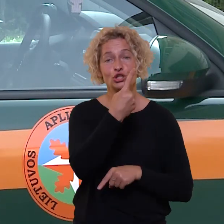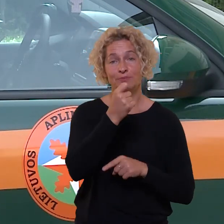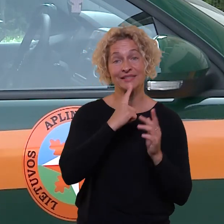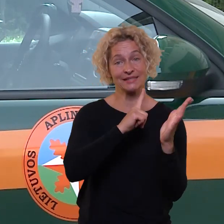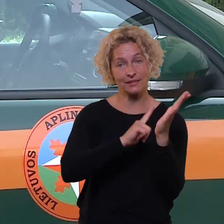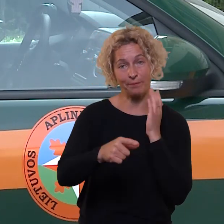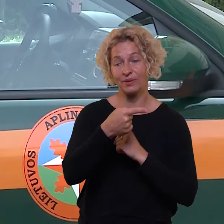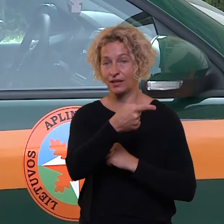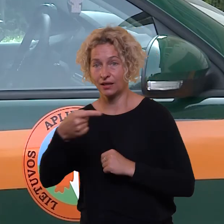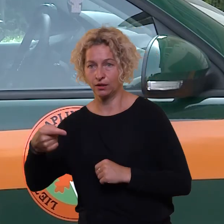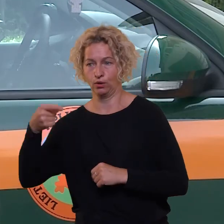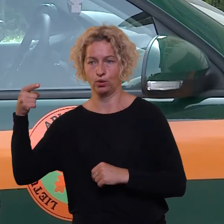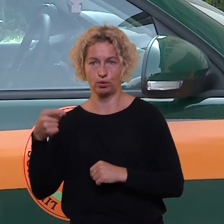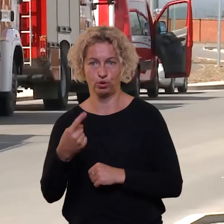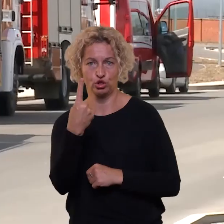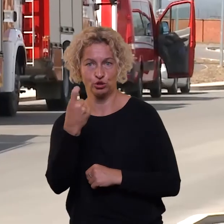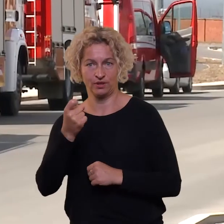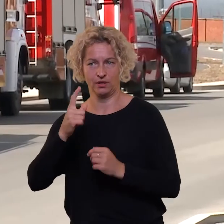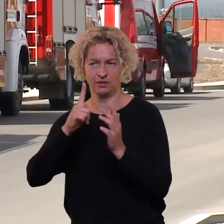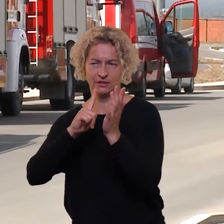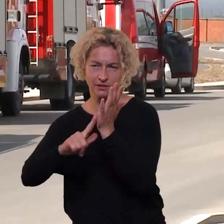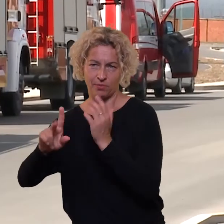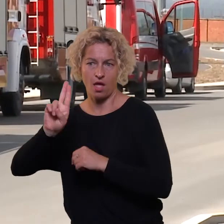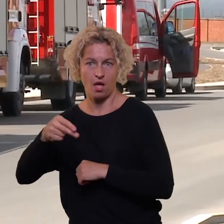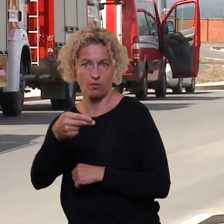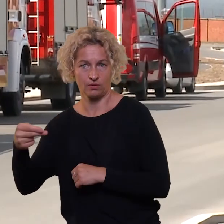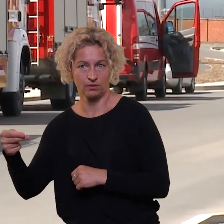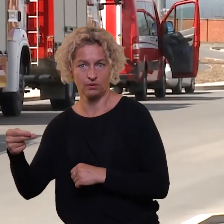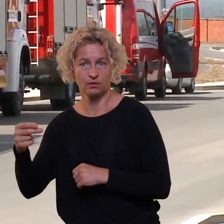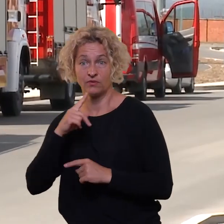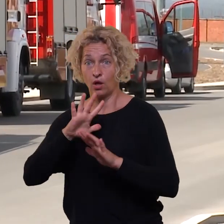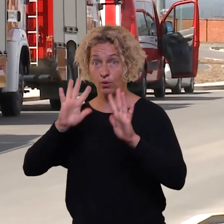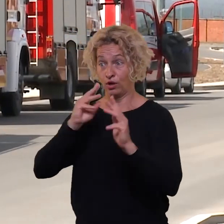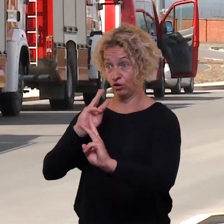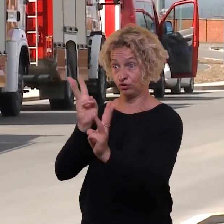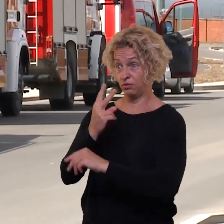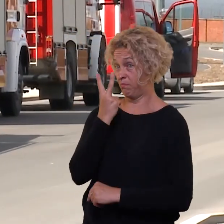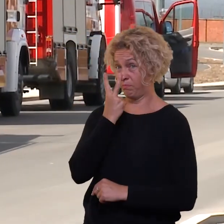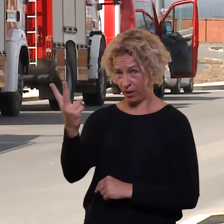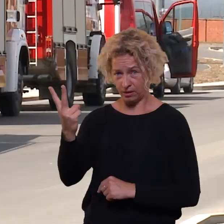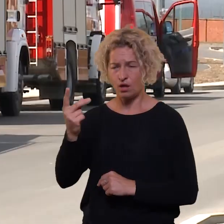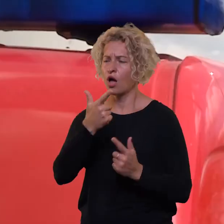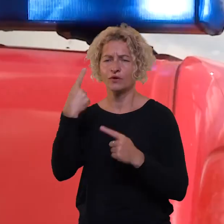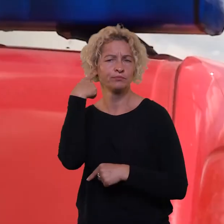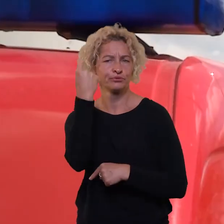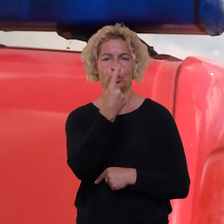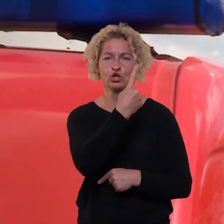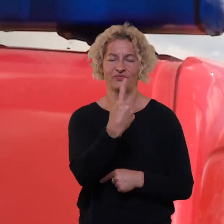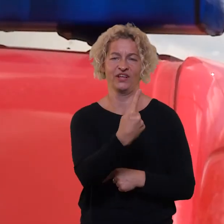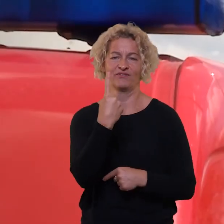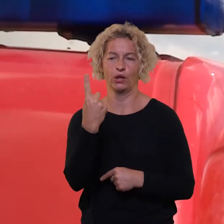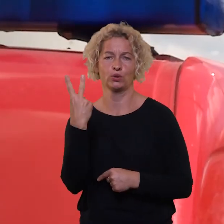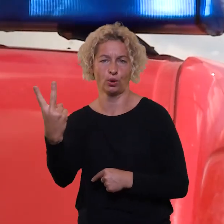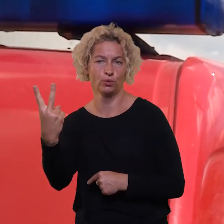iki 1170 eurų. Pastebėjus įsiplieskusi gaisrę, gyventojų prašoma apie tai pranešti bendruoju pagalbos